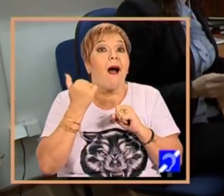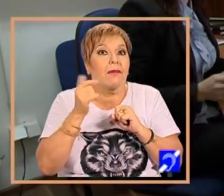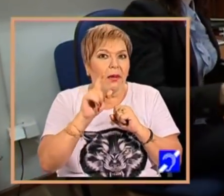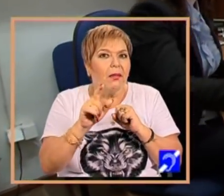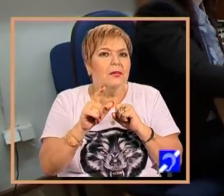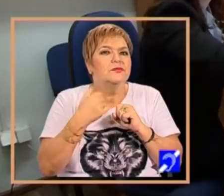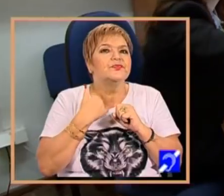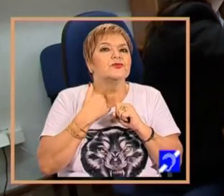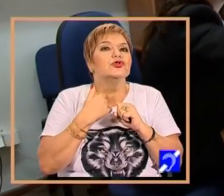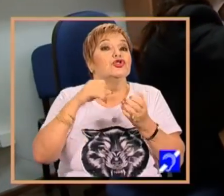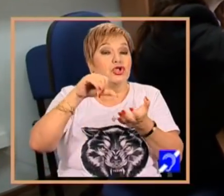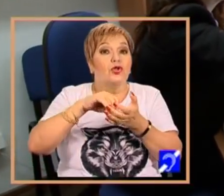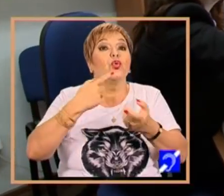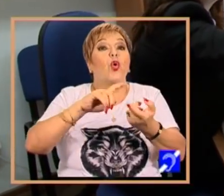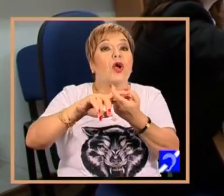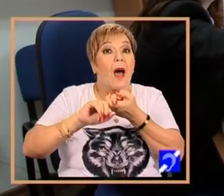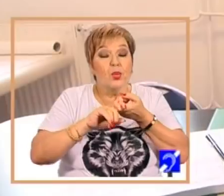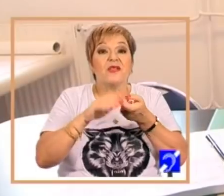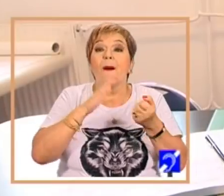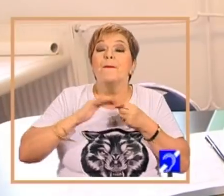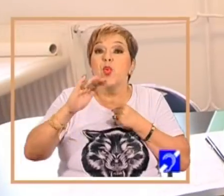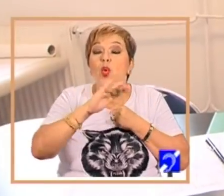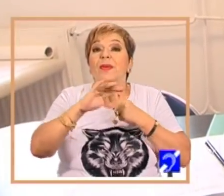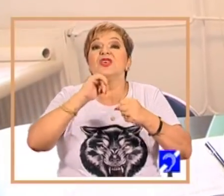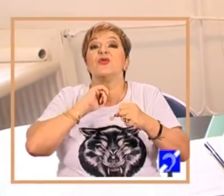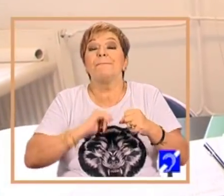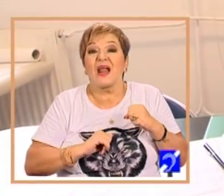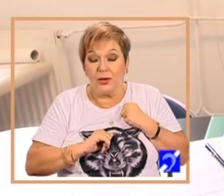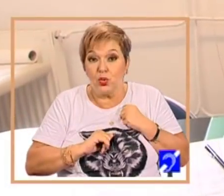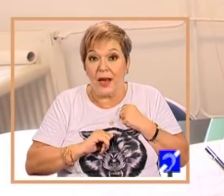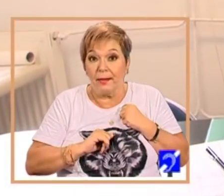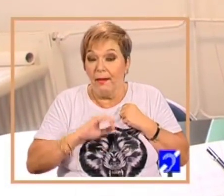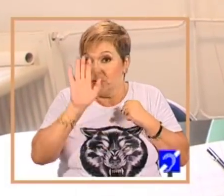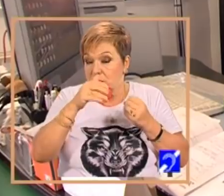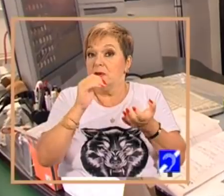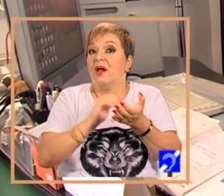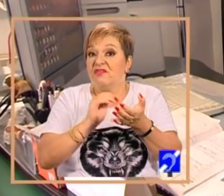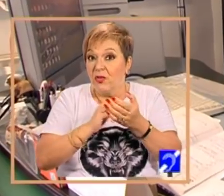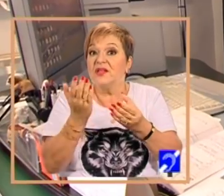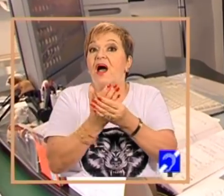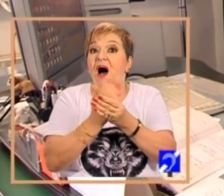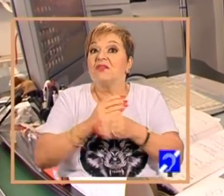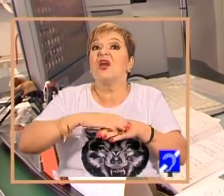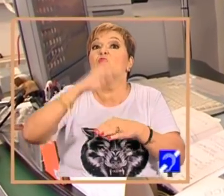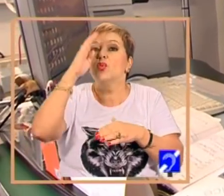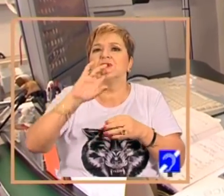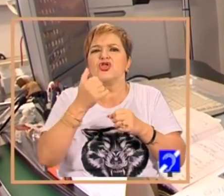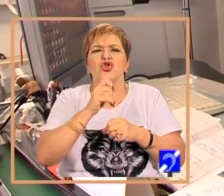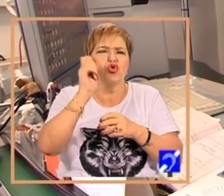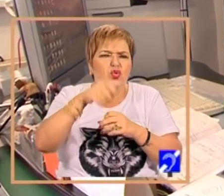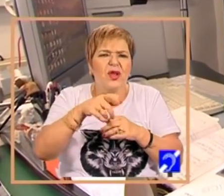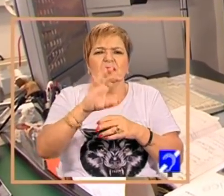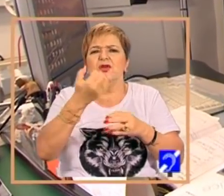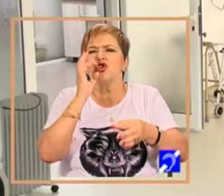-un parteneriat, repet, public-privat, care presupune foarte multă documentare și pe parte juridică și pe parte